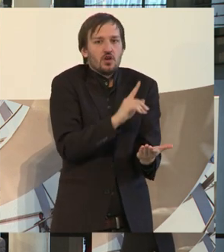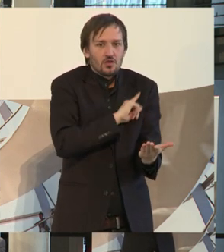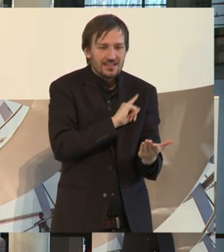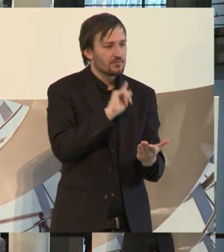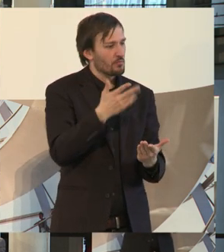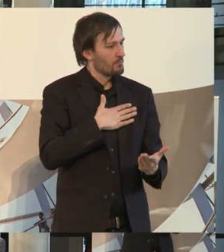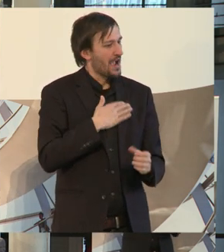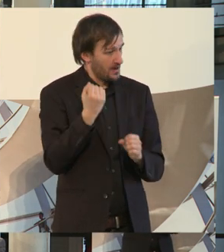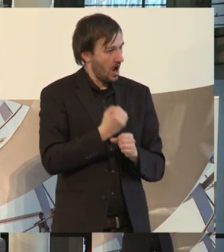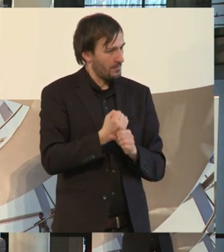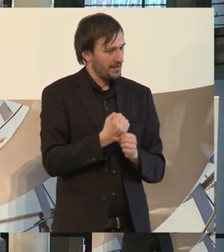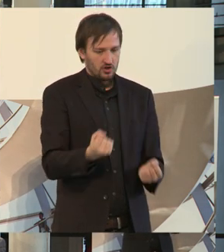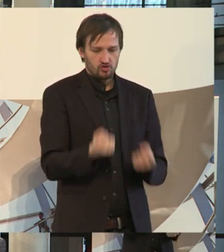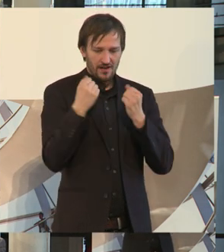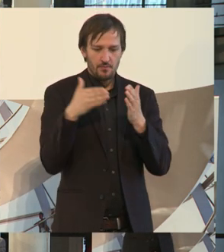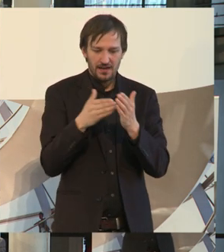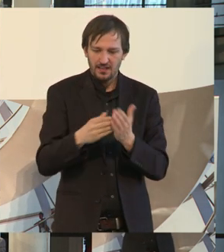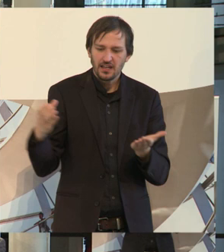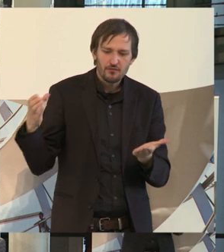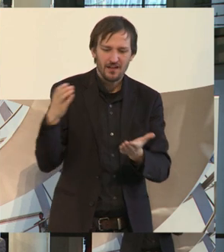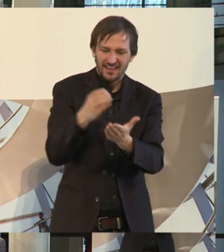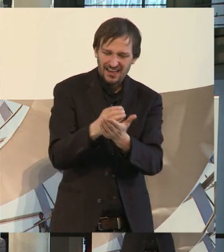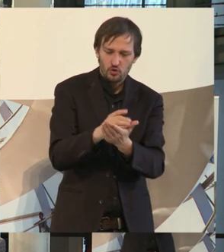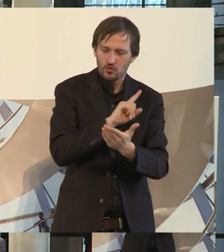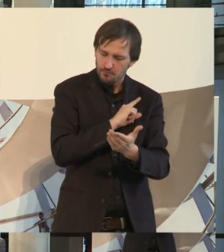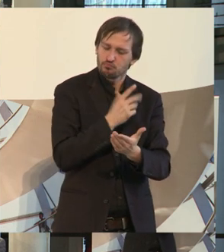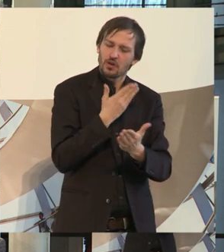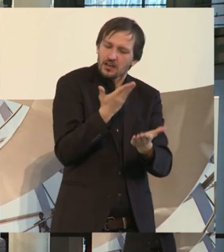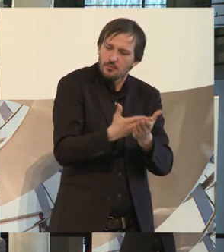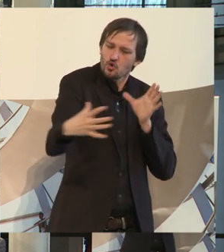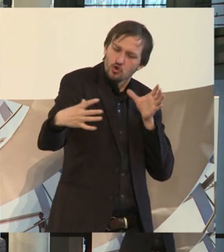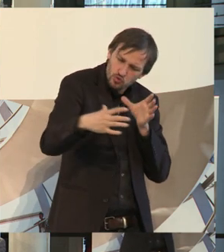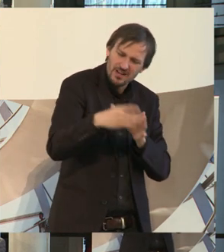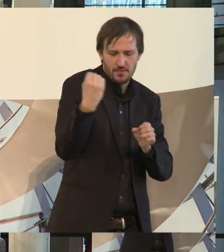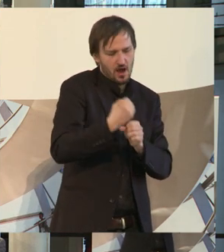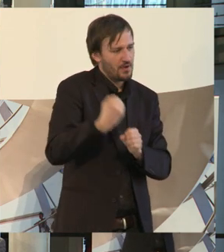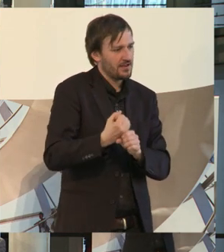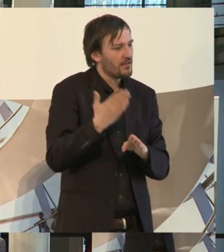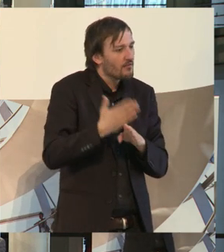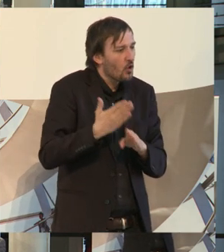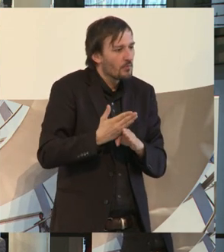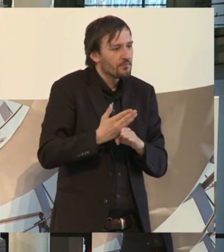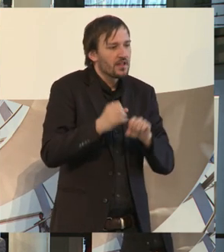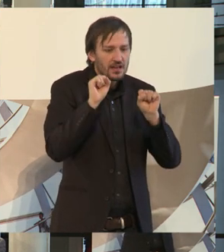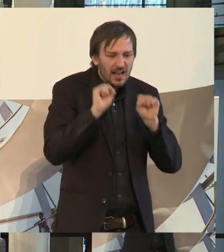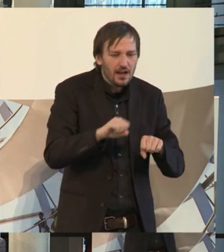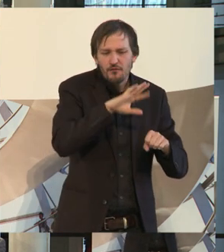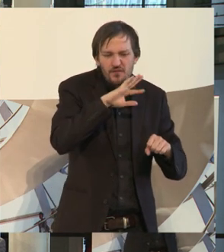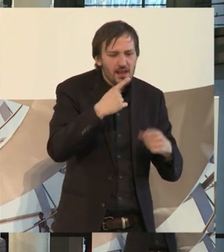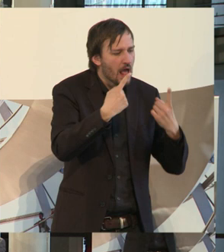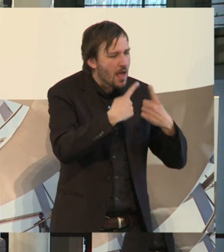noch mal mein Job, mit den Schwerbehindertenvertretungen zusammenzuarbeiten, weil wir können auch, denke ich, vielen anderen